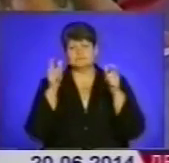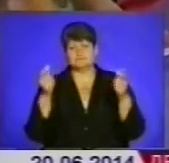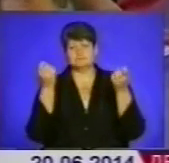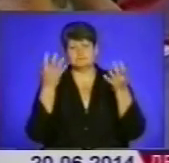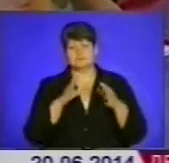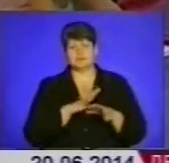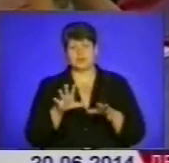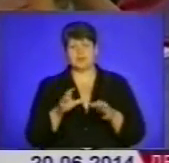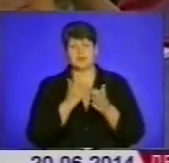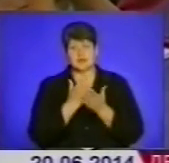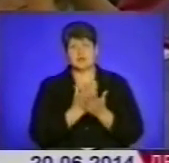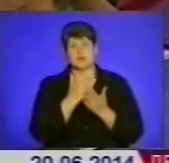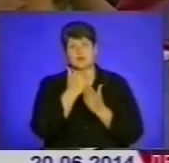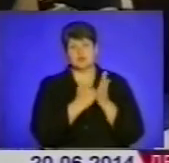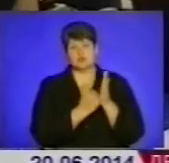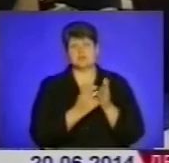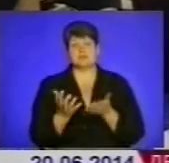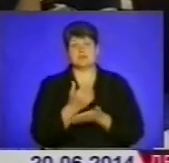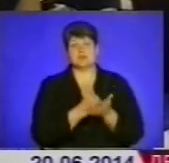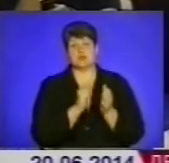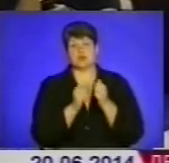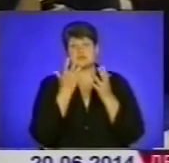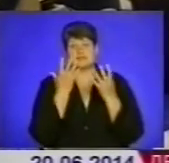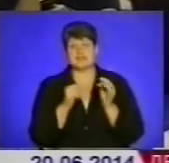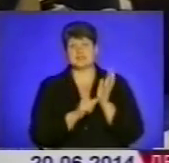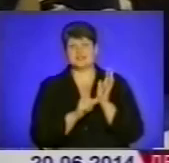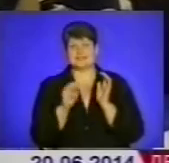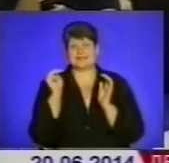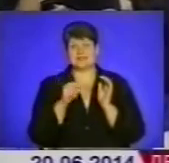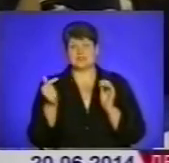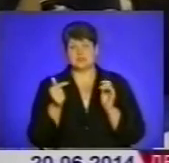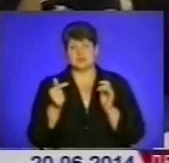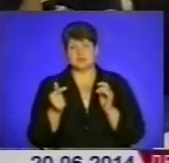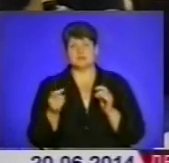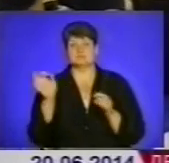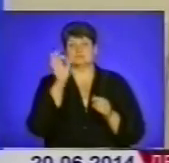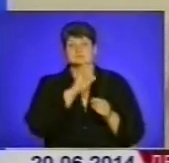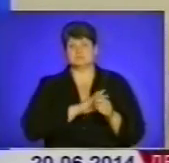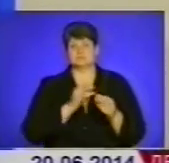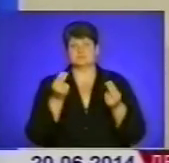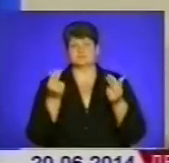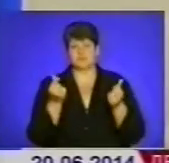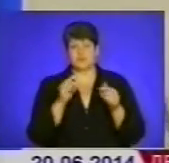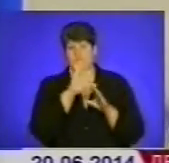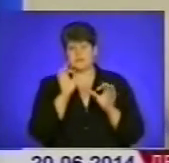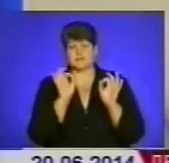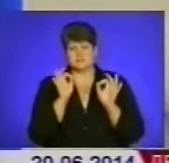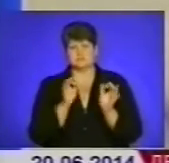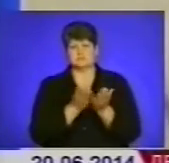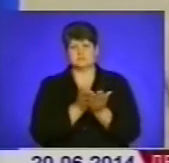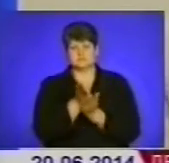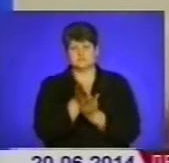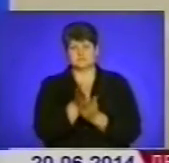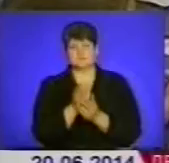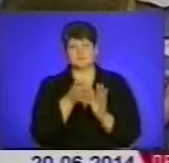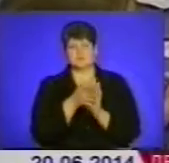протоколи, коли щодня збирали понад 60 тисяч гривень. Про доцільність використання коштів тернополян, чи усі вони пішли за призначенням,